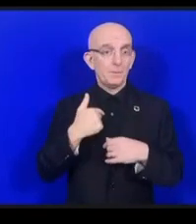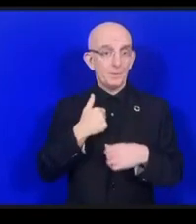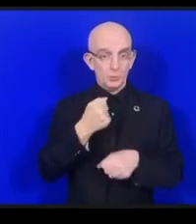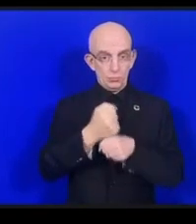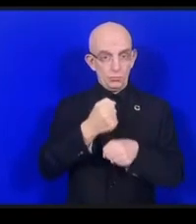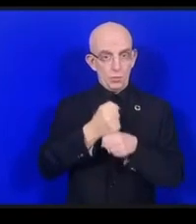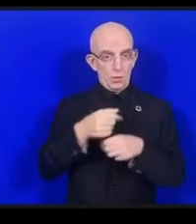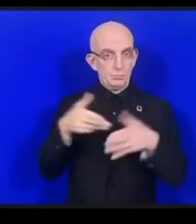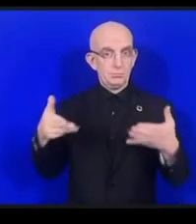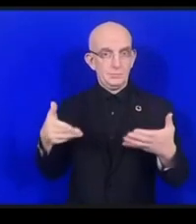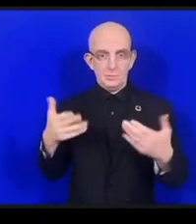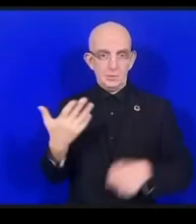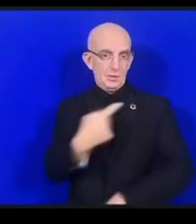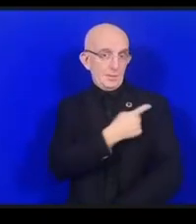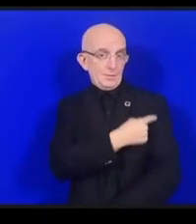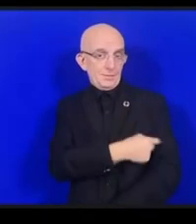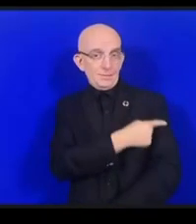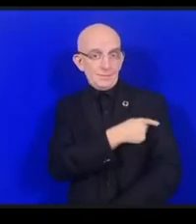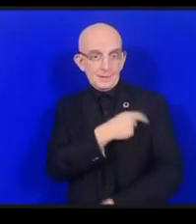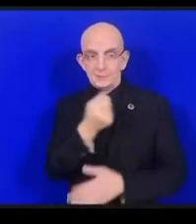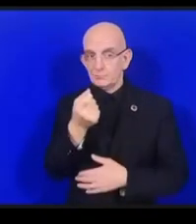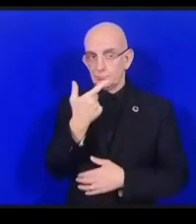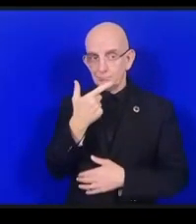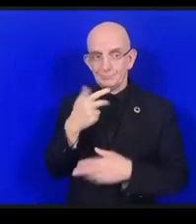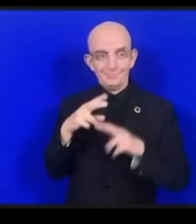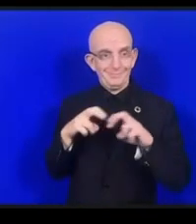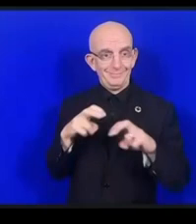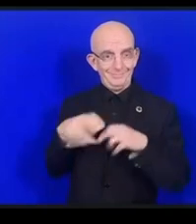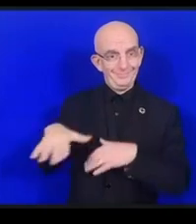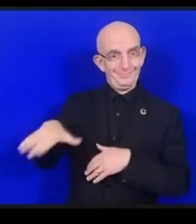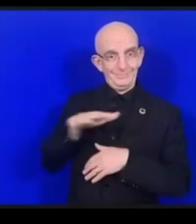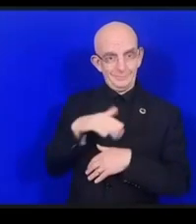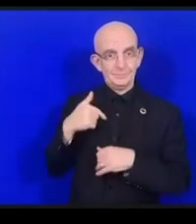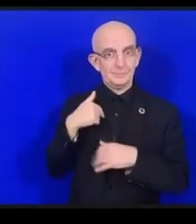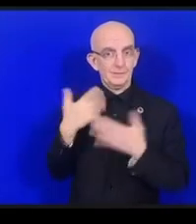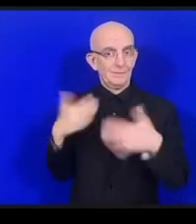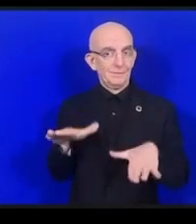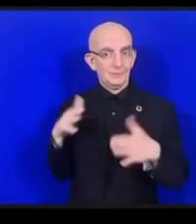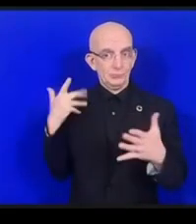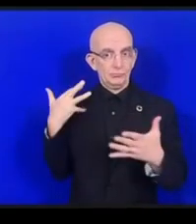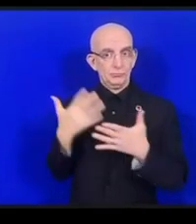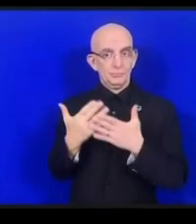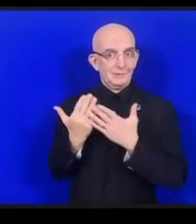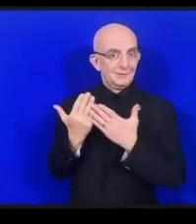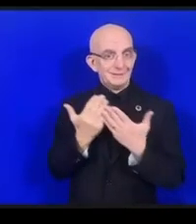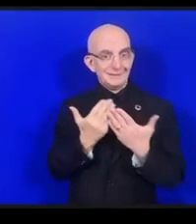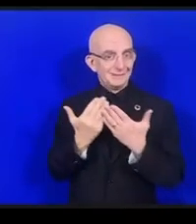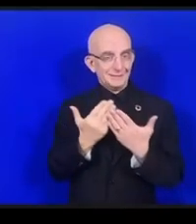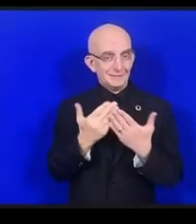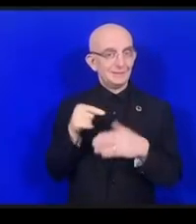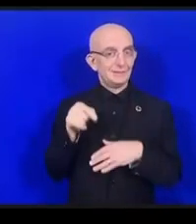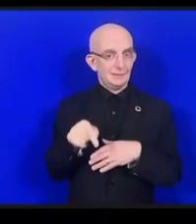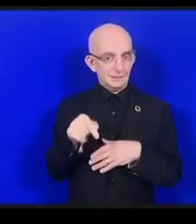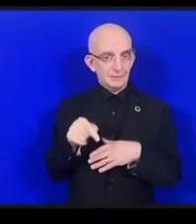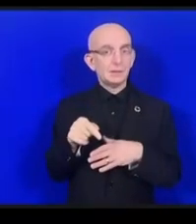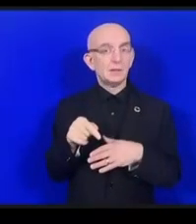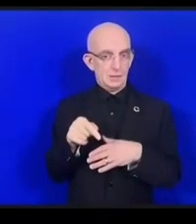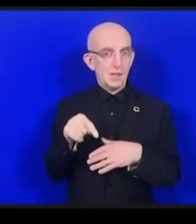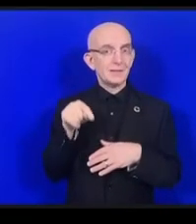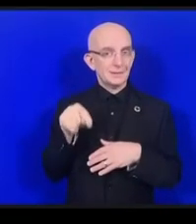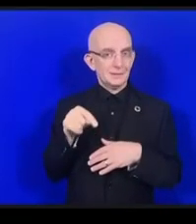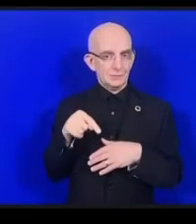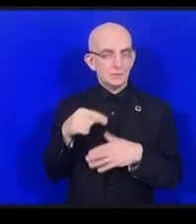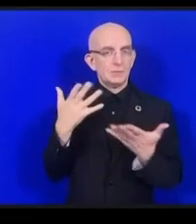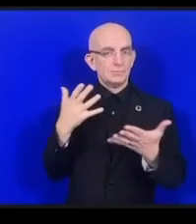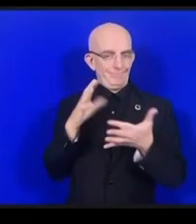で大阪教育大学の大学院教育大学院でヘル